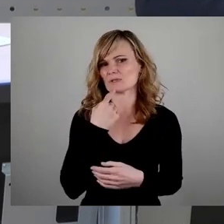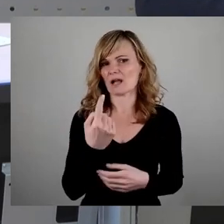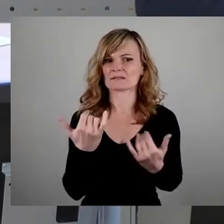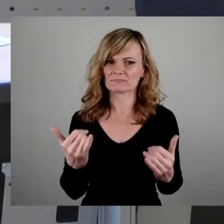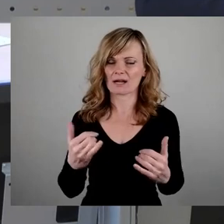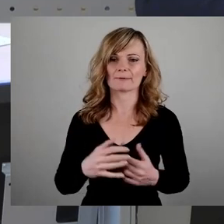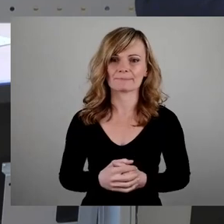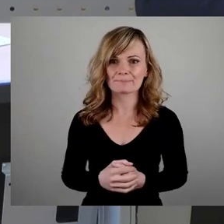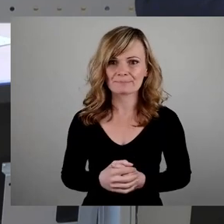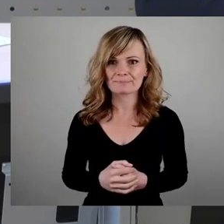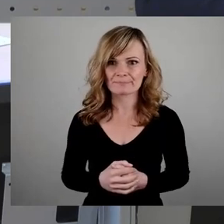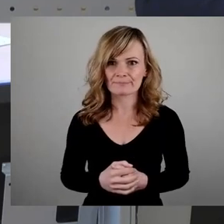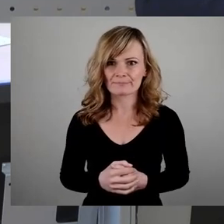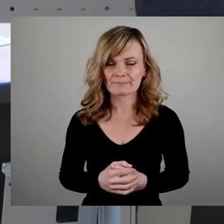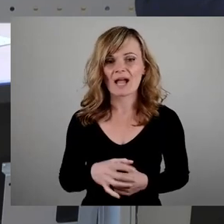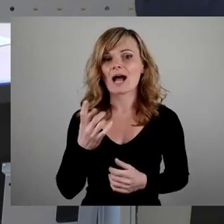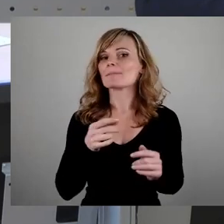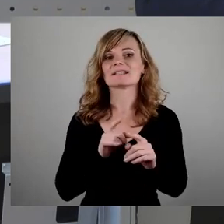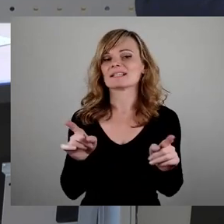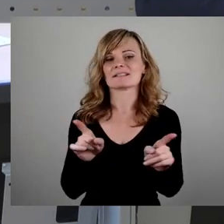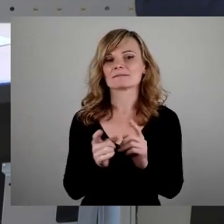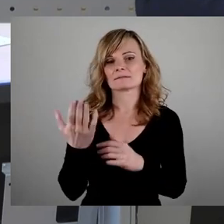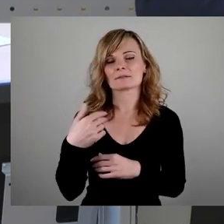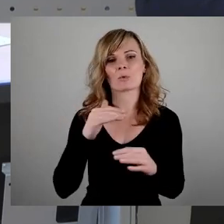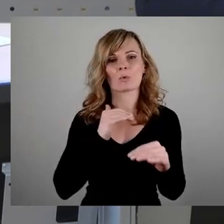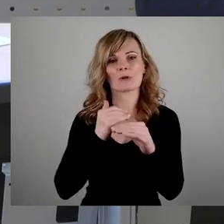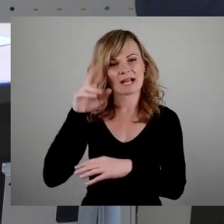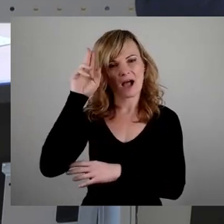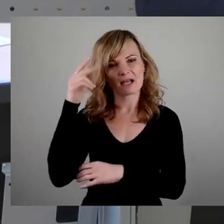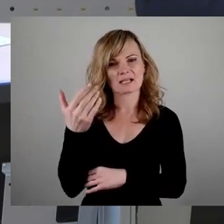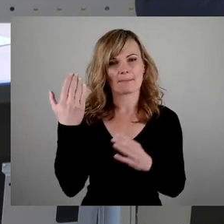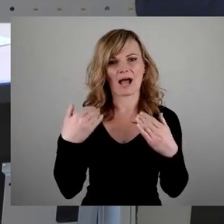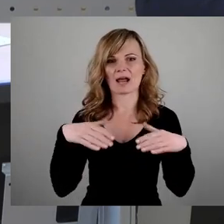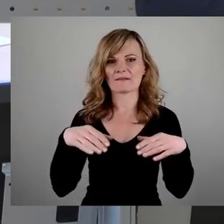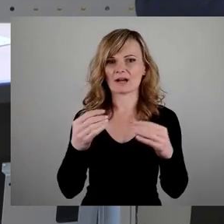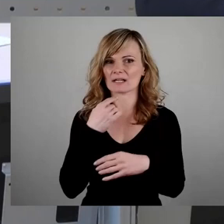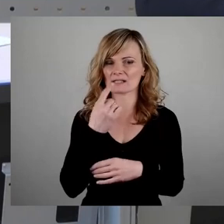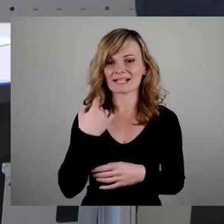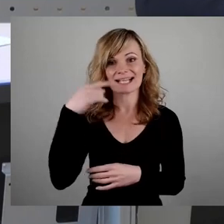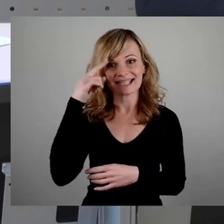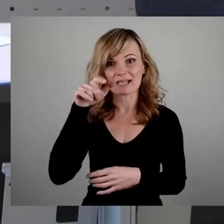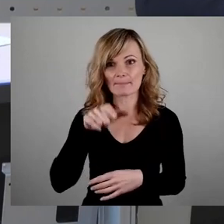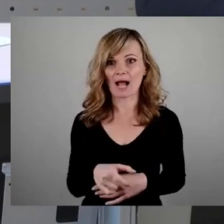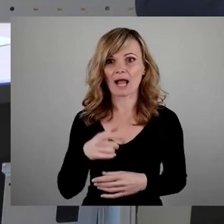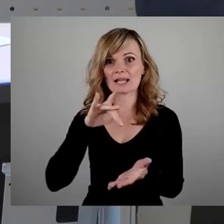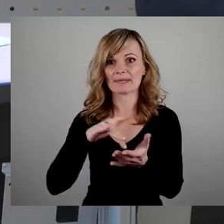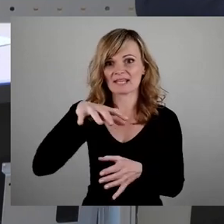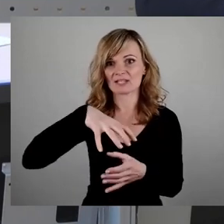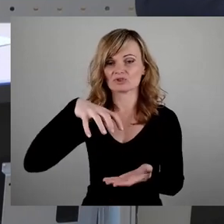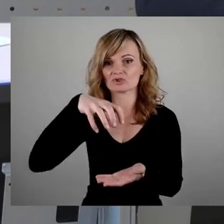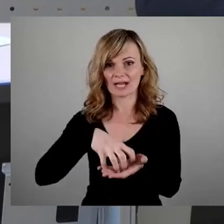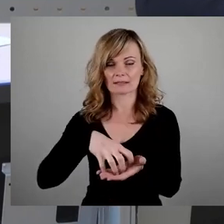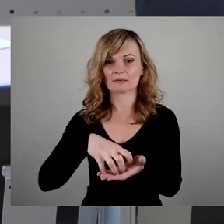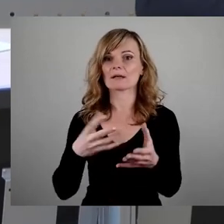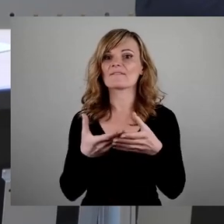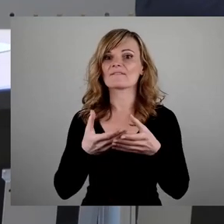Allerdings ist es ja nicht so gewesen, wie Kollege Hase eingangs gesagt hat, dass ein Denkmal mitten in der Stadt verschwunden ist. Das würde ich an der Stelle korrigieren wollen.